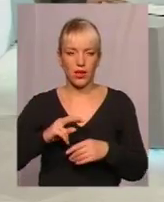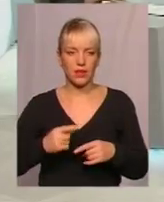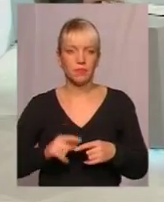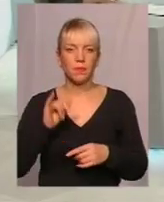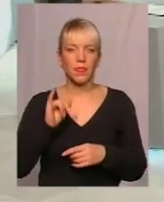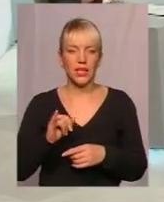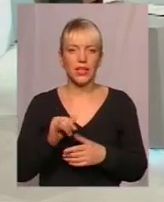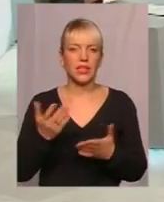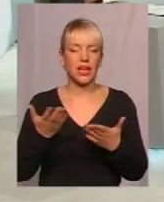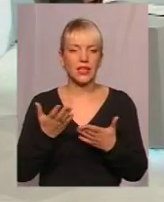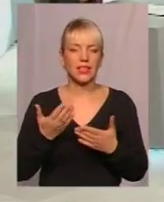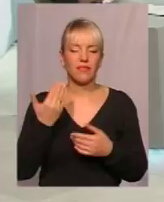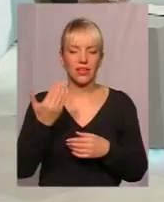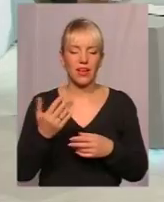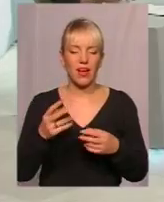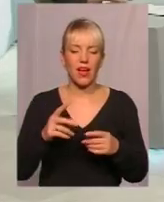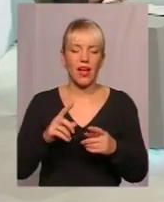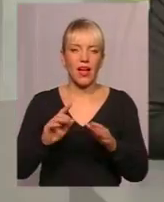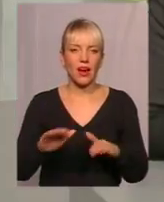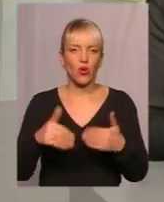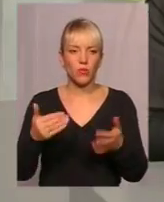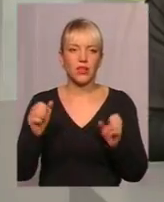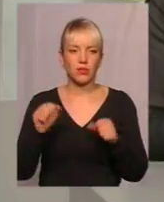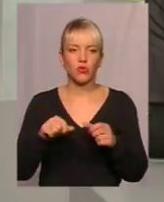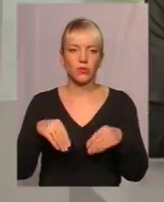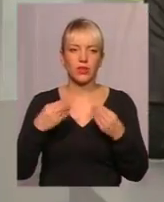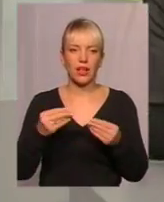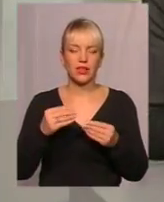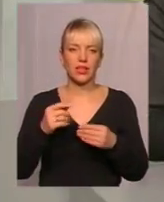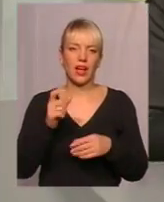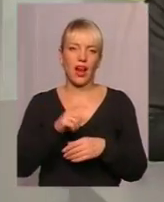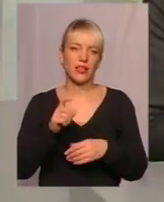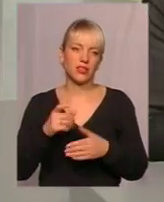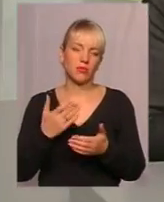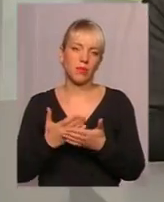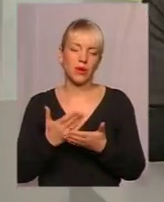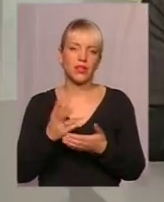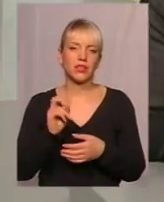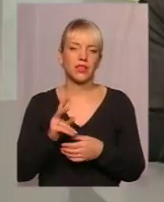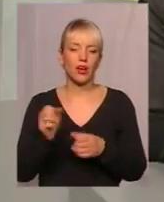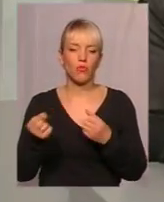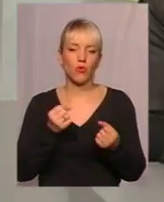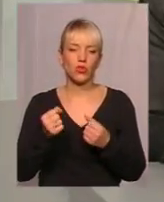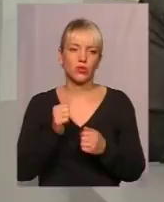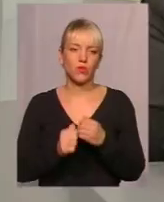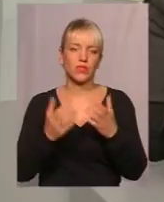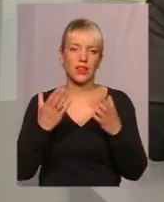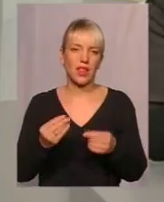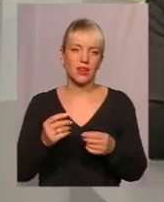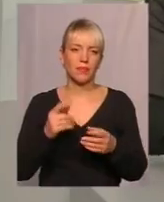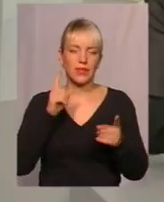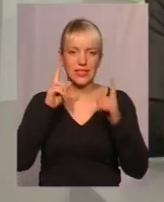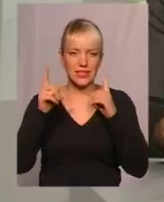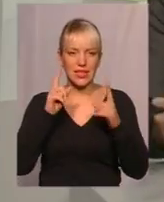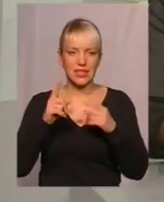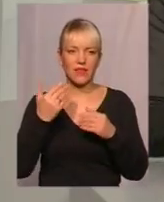а какие рекомендации от зараз мы в эфире можем дать глядачам ну, до прикладу как бороться с повсякденным стрессом вот вы как